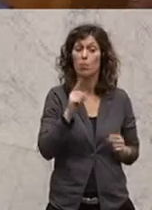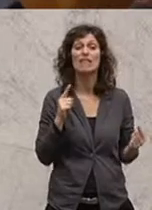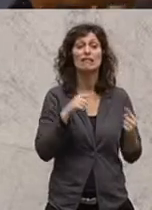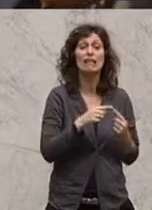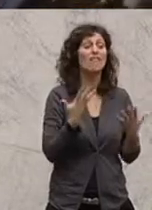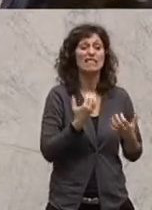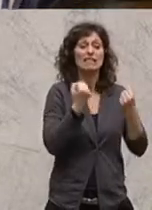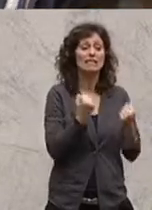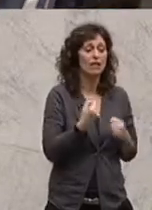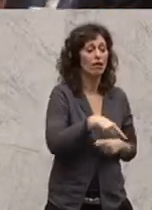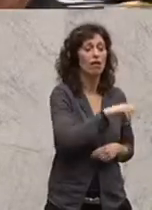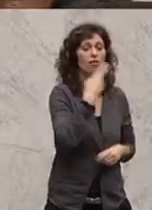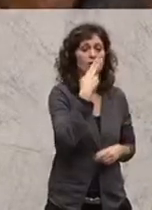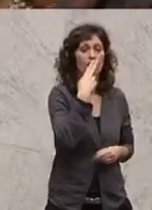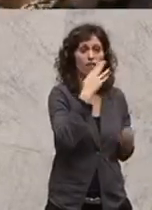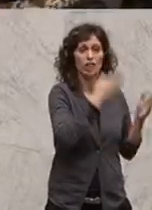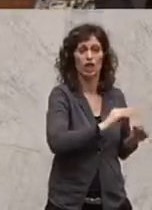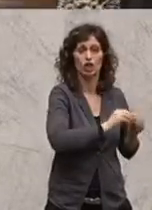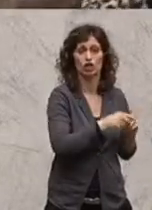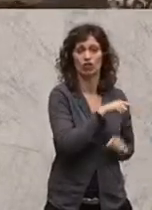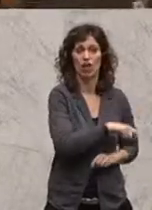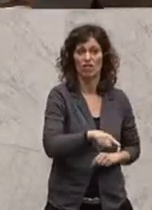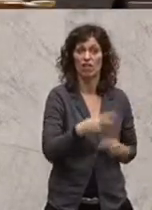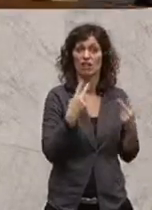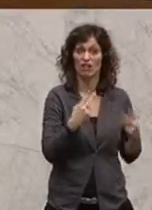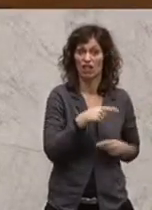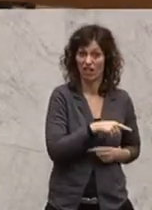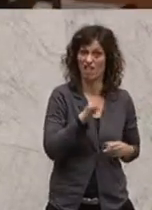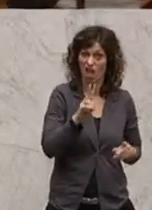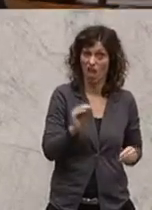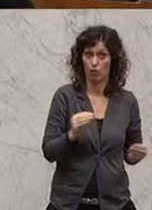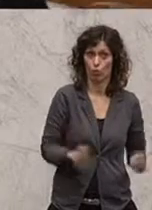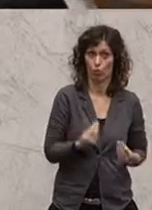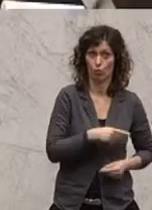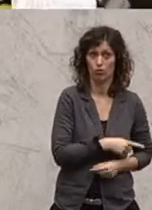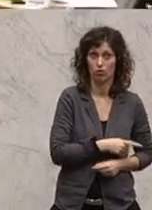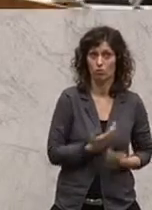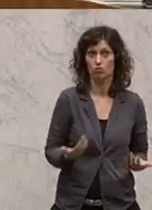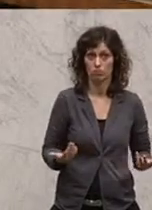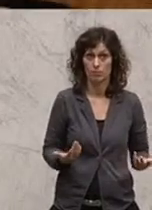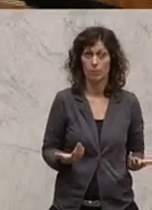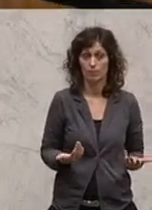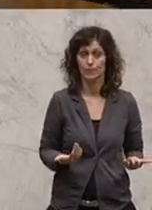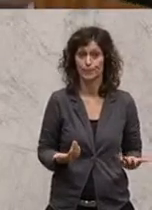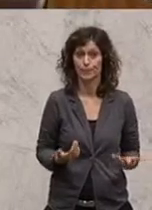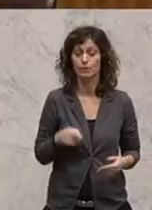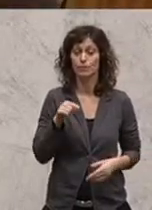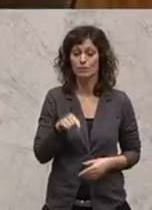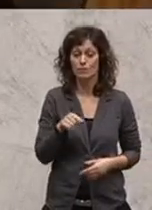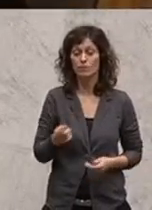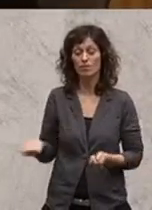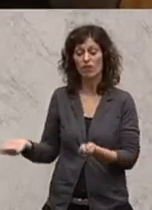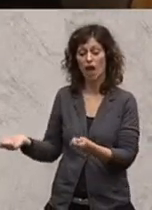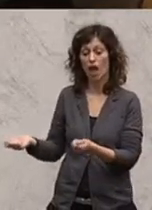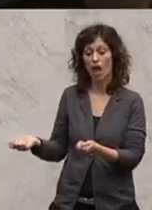Einkünfte der Tabaktrafikanten ist der eigentliche Grund. Und der Entzug der